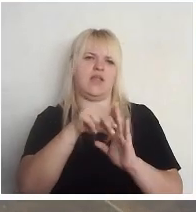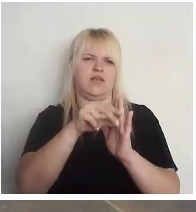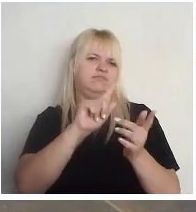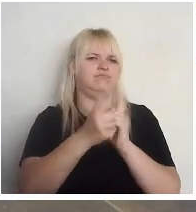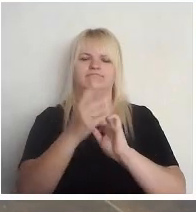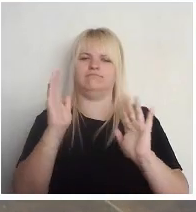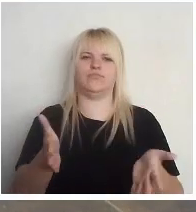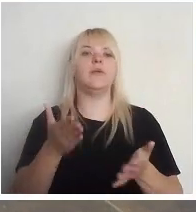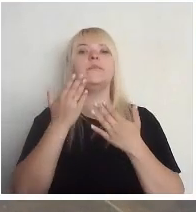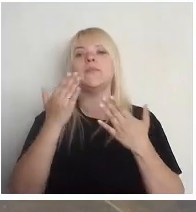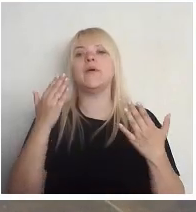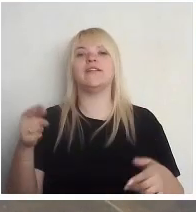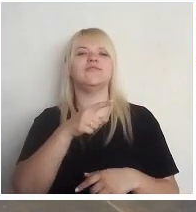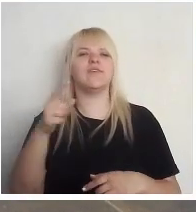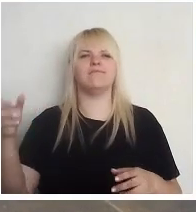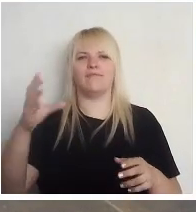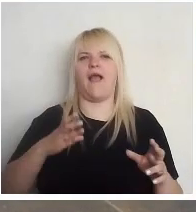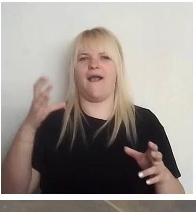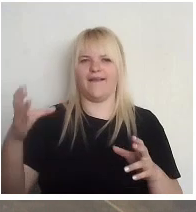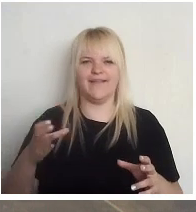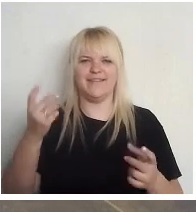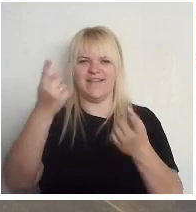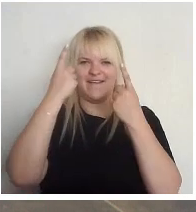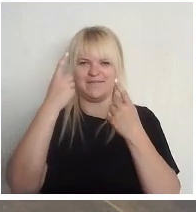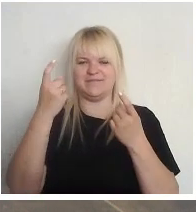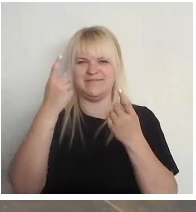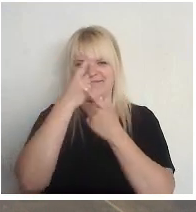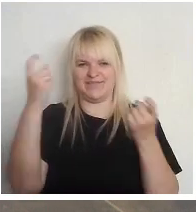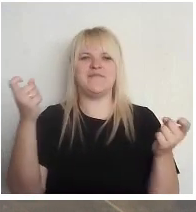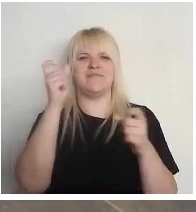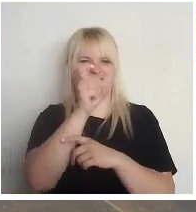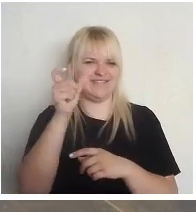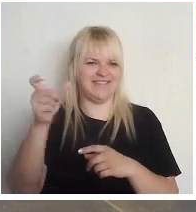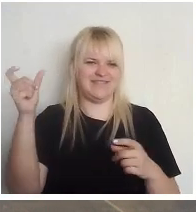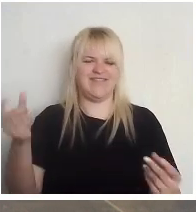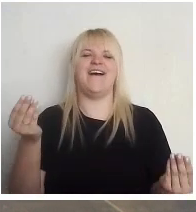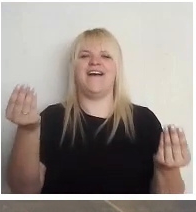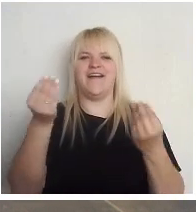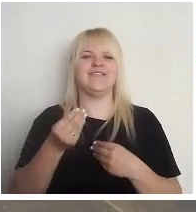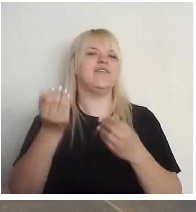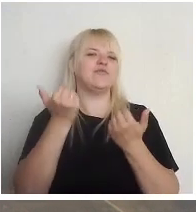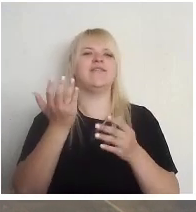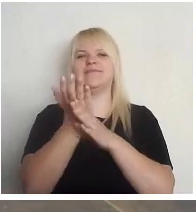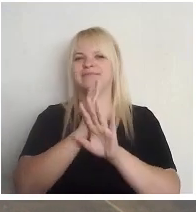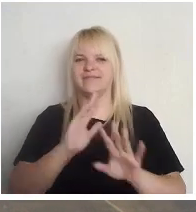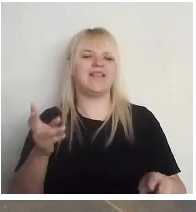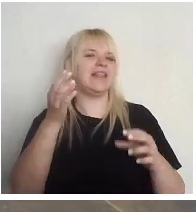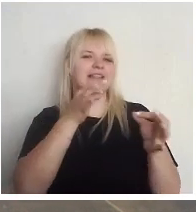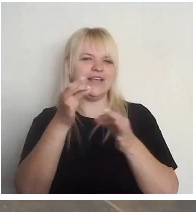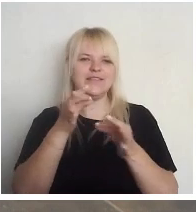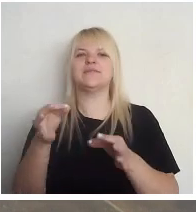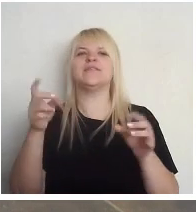Paldies ar šīm bagātajām ceļamaizēm, kā es teikšu, beigsim šodien diskusiju un noteikti ņemsim vērā